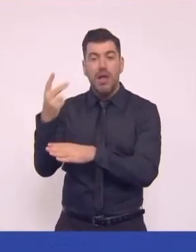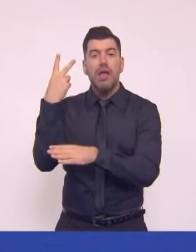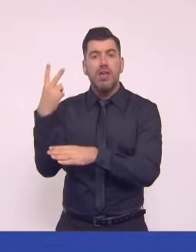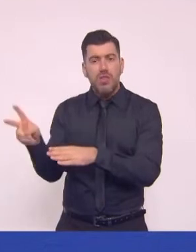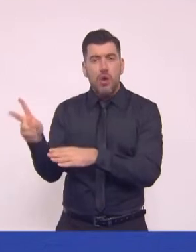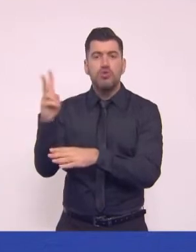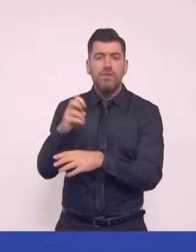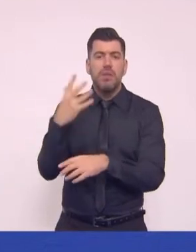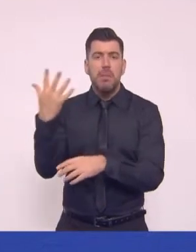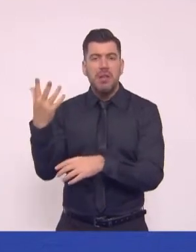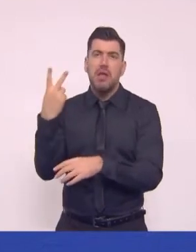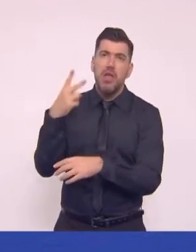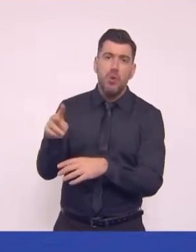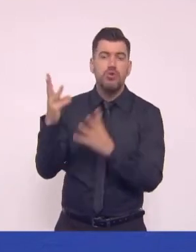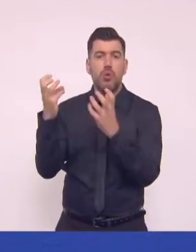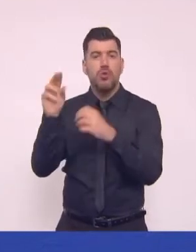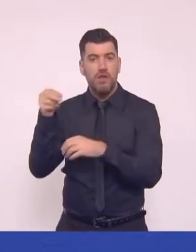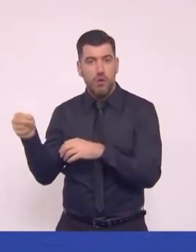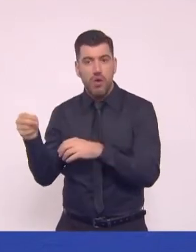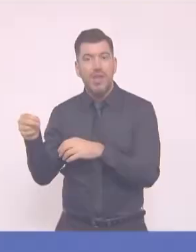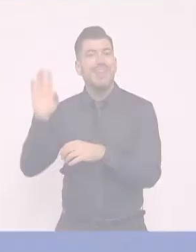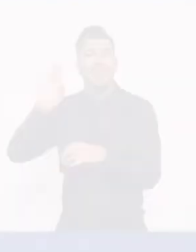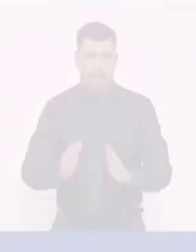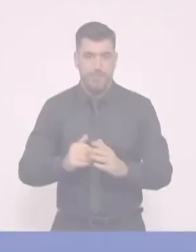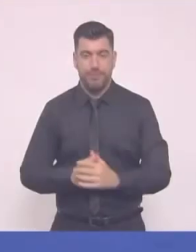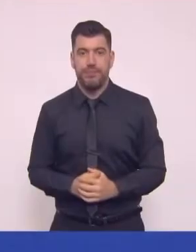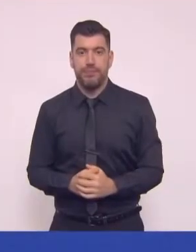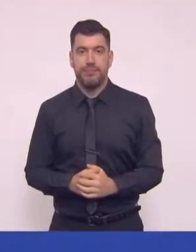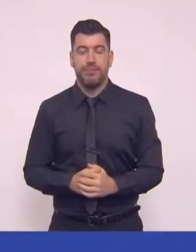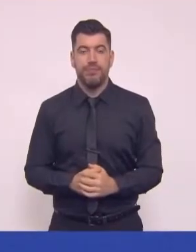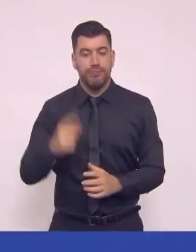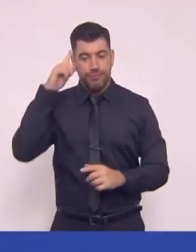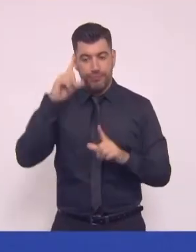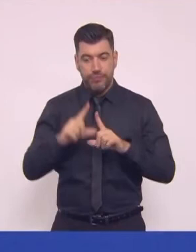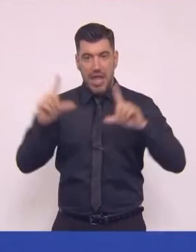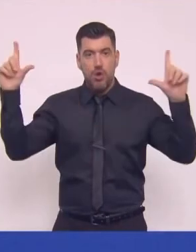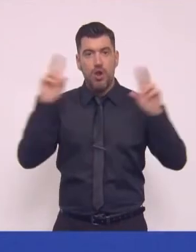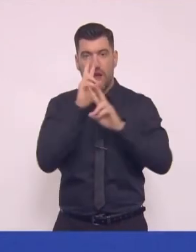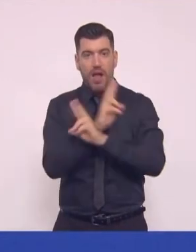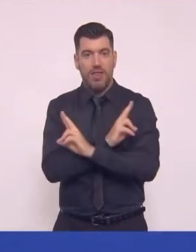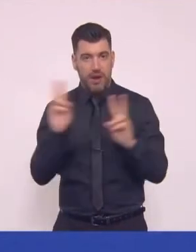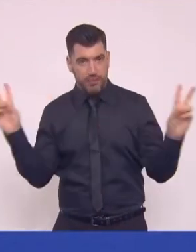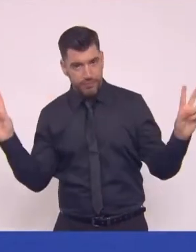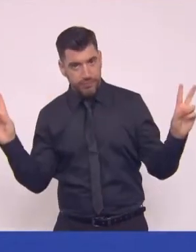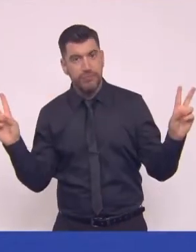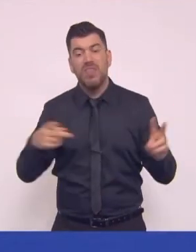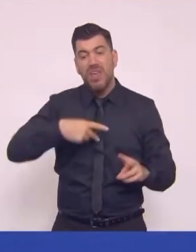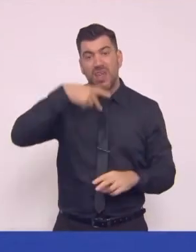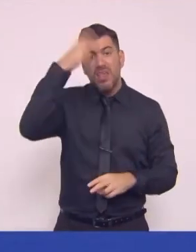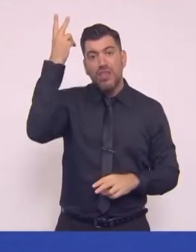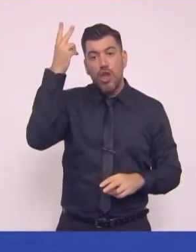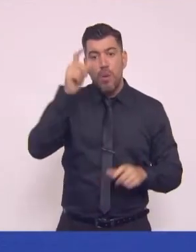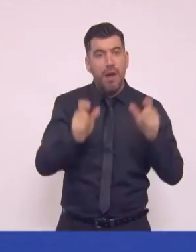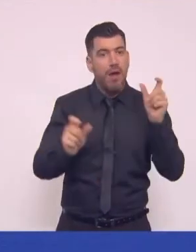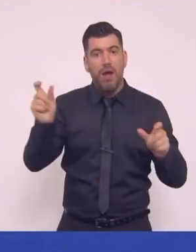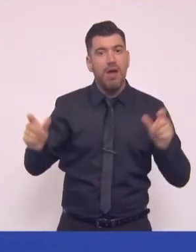και θα του μείνει και το σπίτι. Οι δικαιούχοι του διευρημένου επιδόματος υπολογίζονται